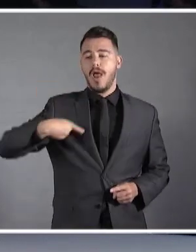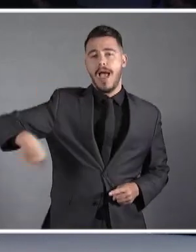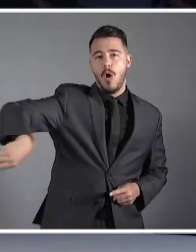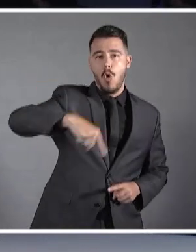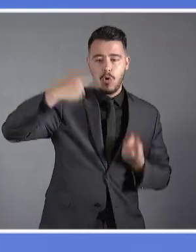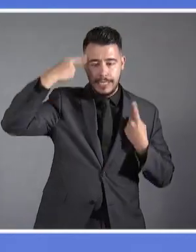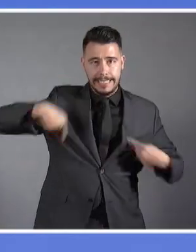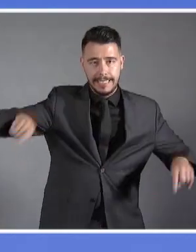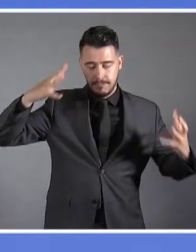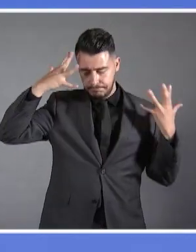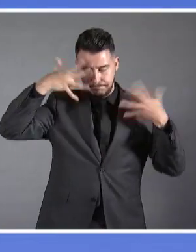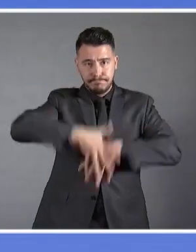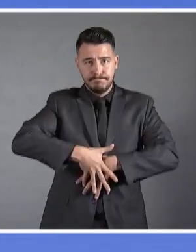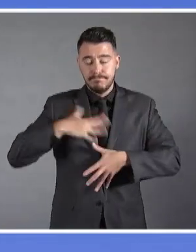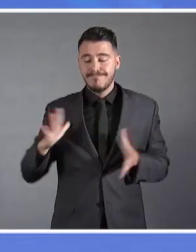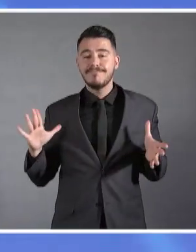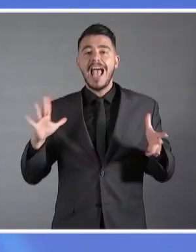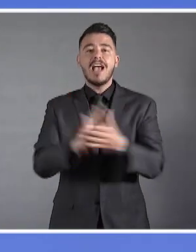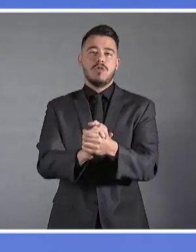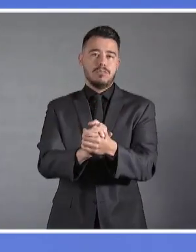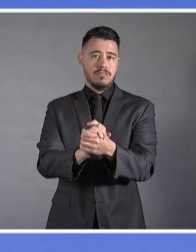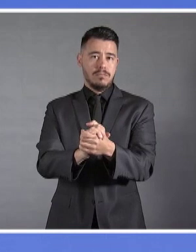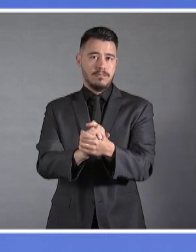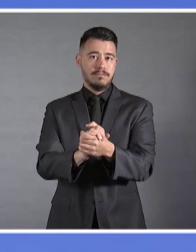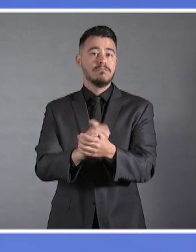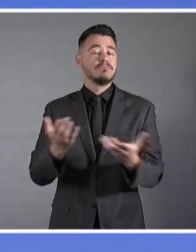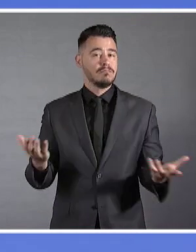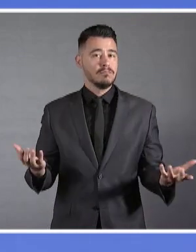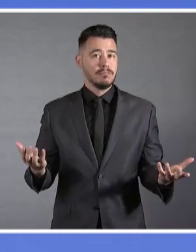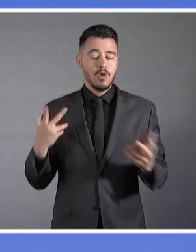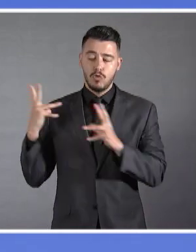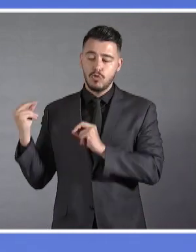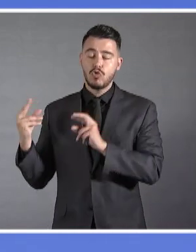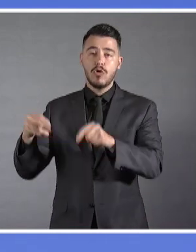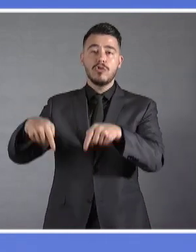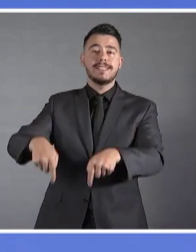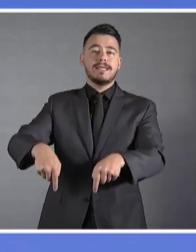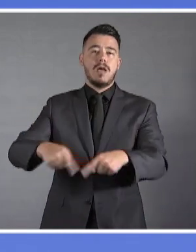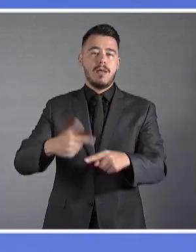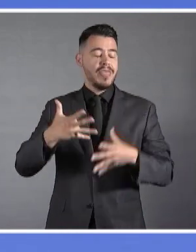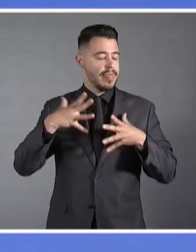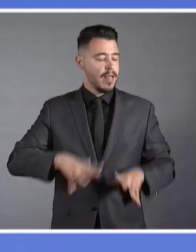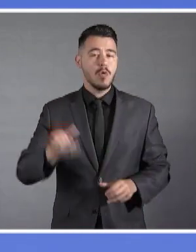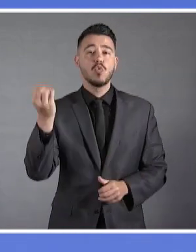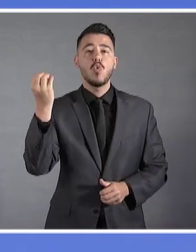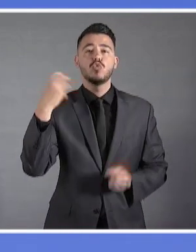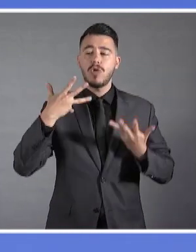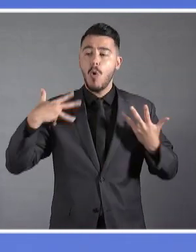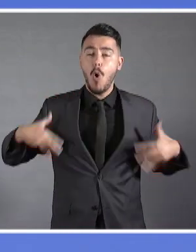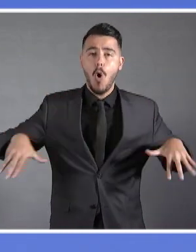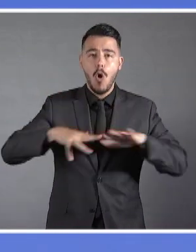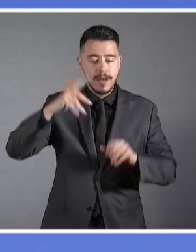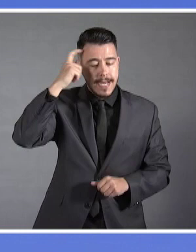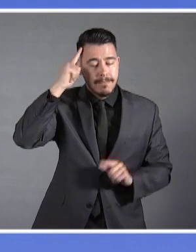Και δεν έχει ποτέ απομακρυθεί, πολλόδε μάλλον σήμερα, από τη βασική της αυτή αρχή. Ωστόσο,